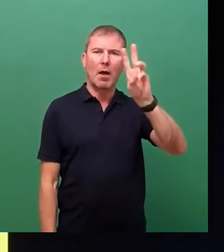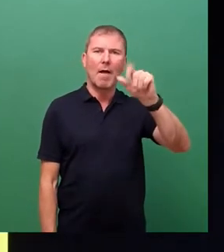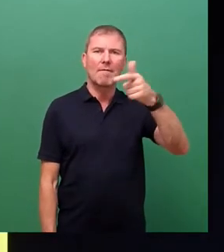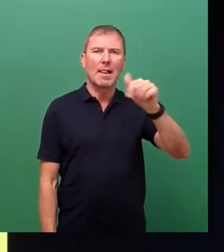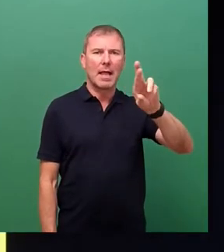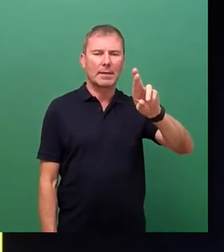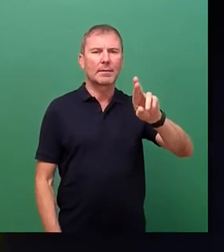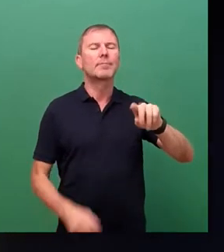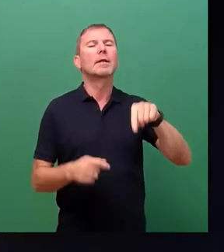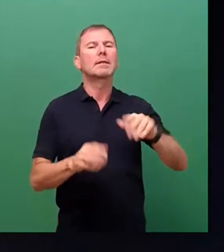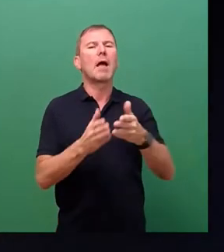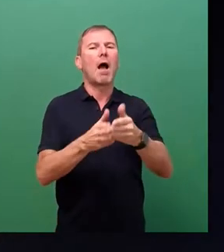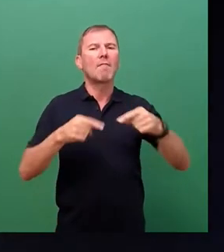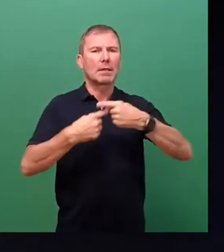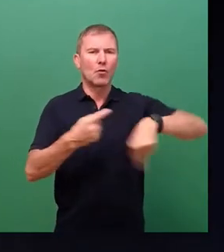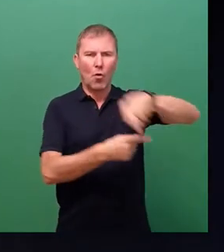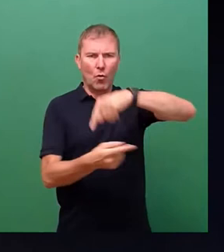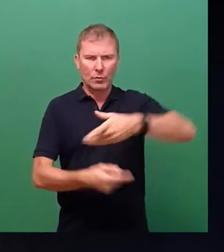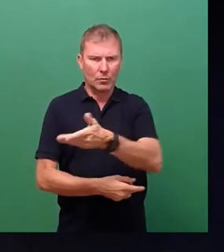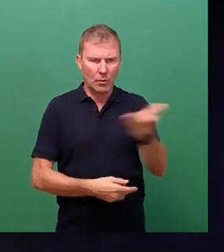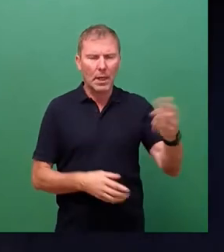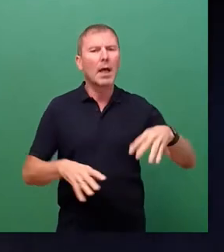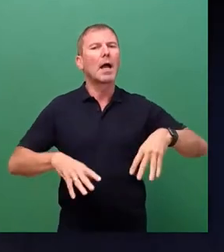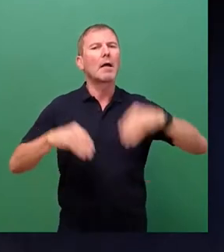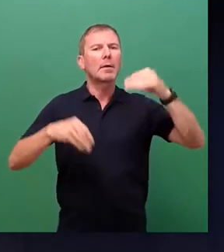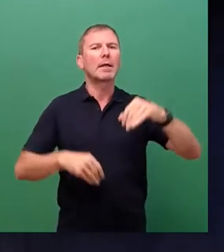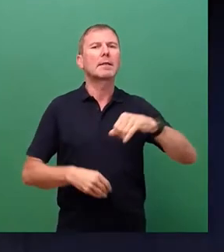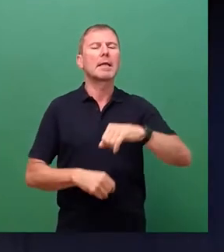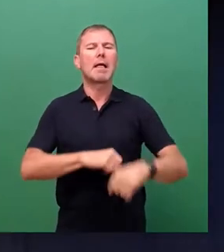Fraktionsrunde rein und es beginnt Fraktion Die Linke, Herr Schollbach.